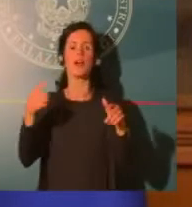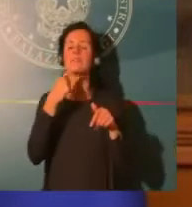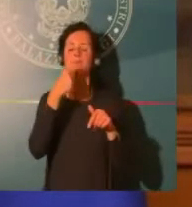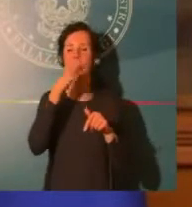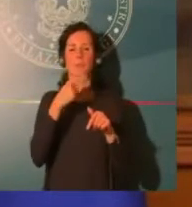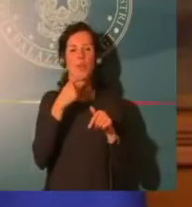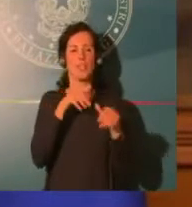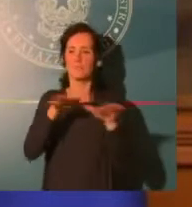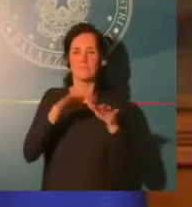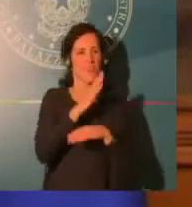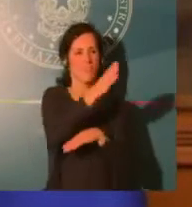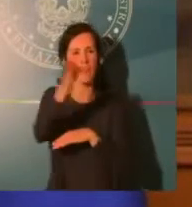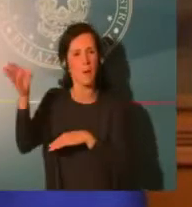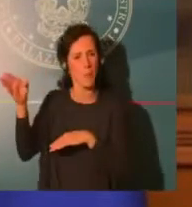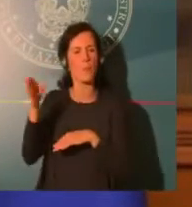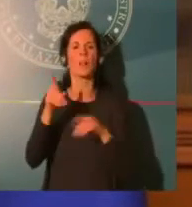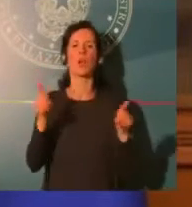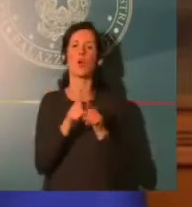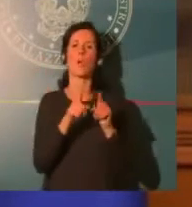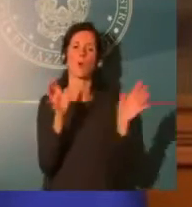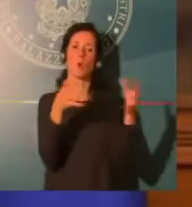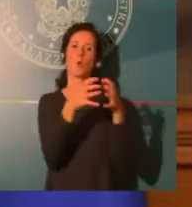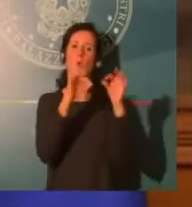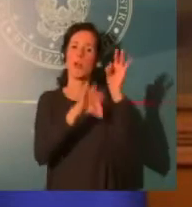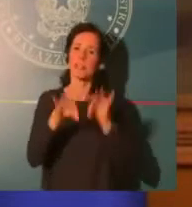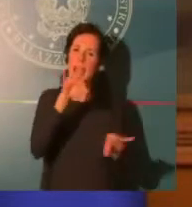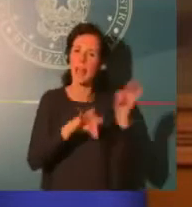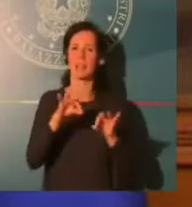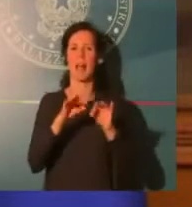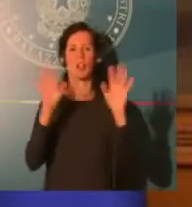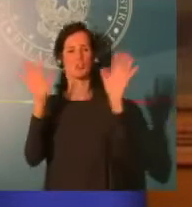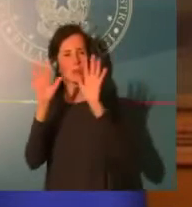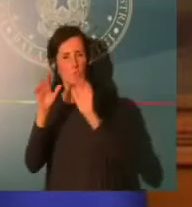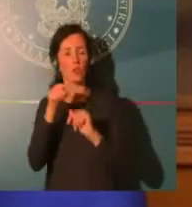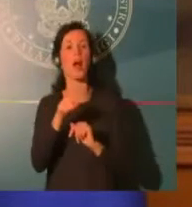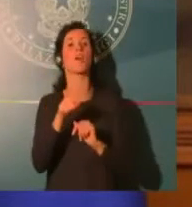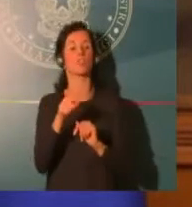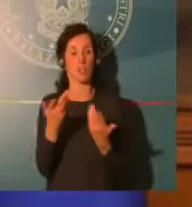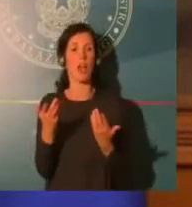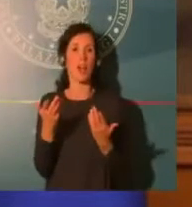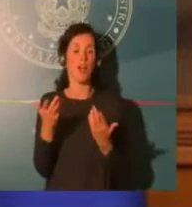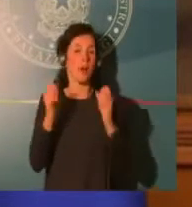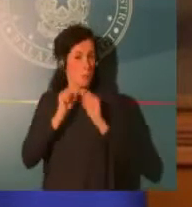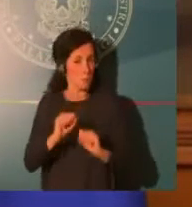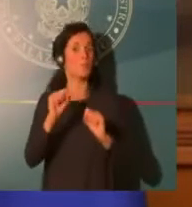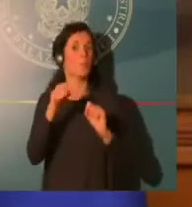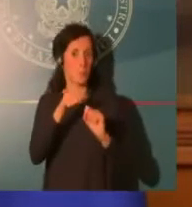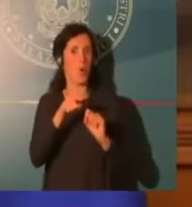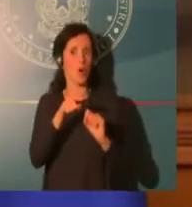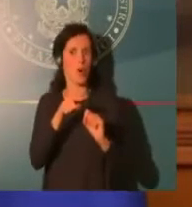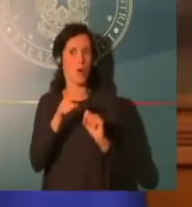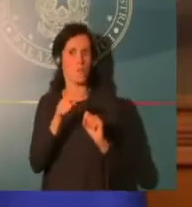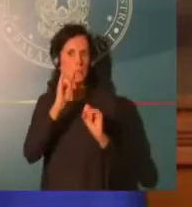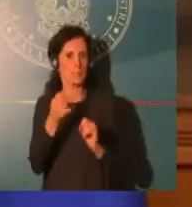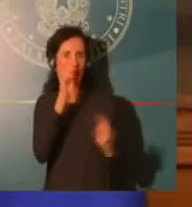restrittiva va ad avere un impatto negativo. Abbiamo cercato di costruire in modo chirurgico una